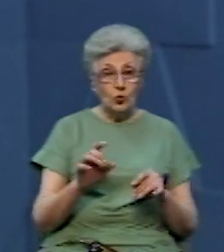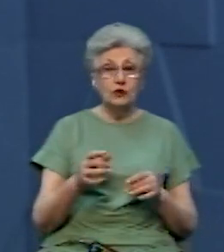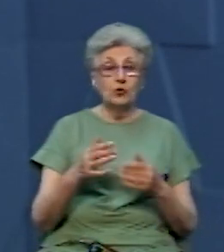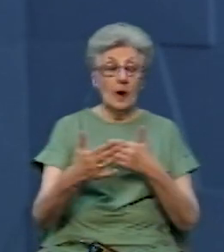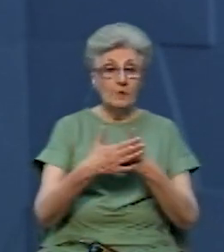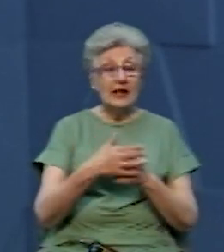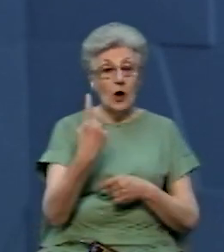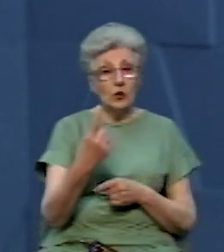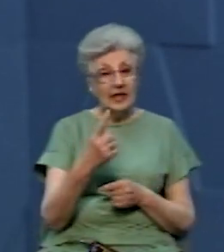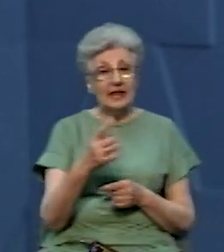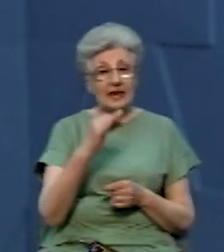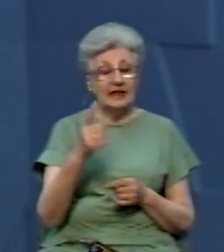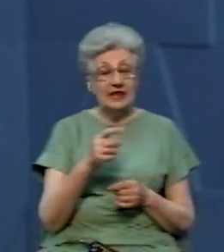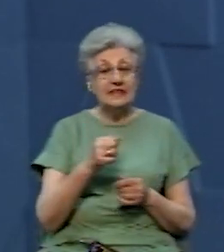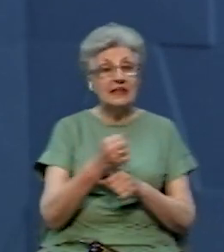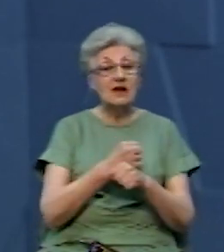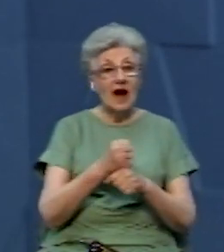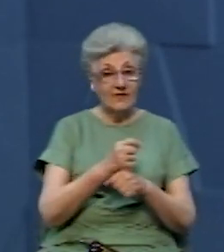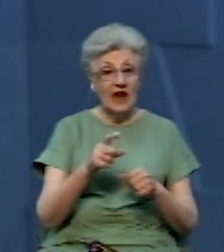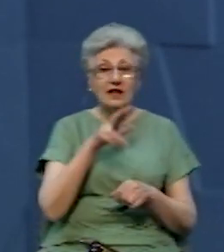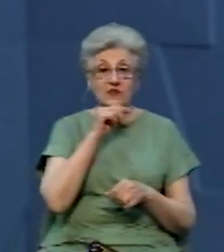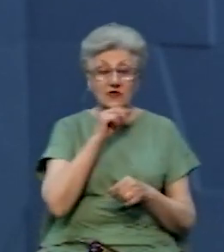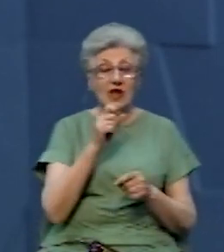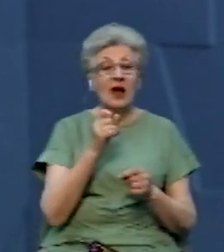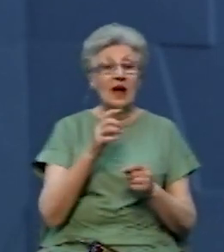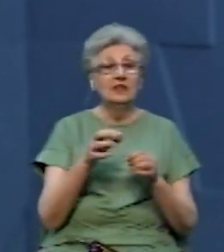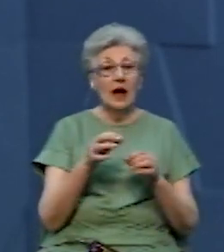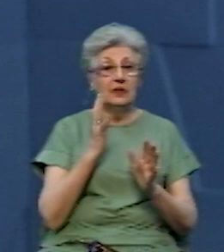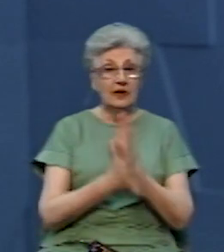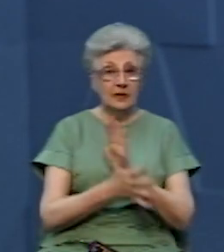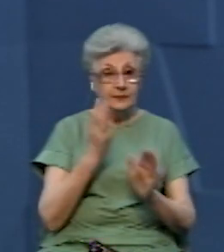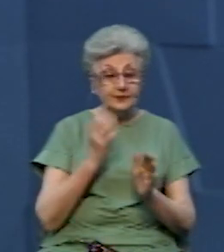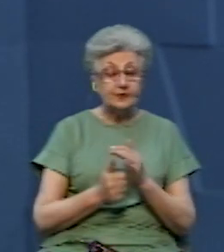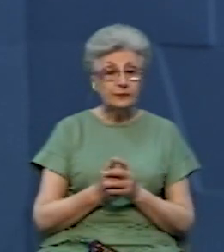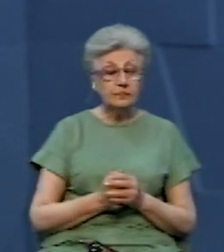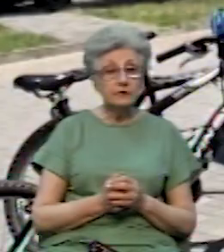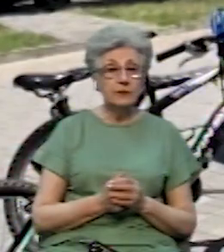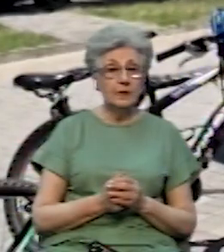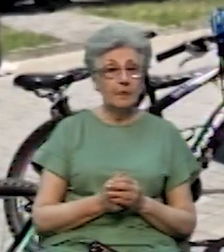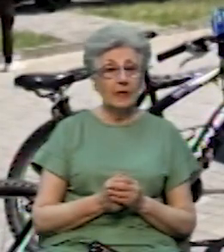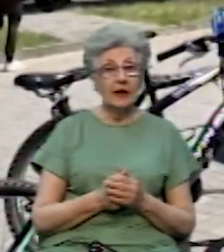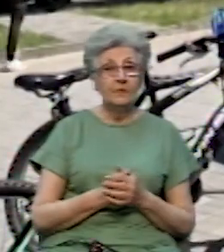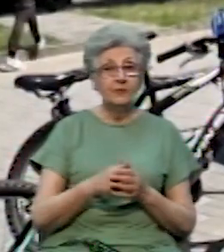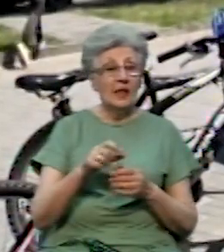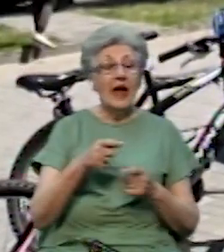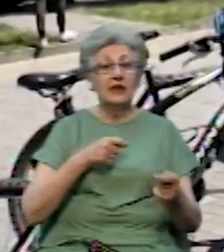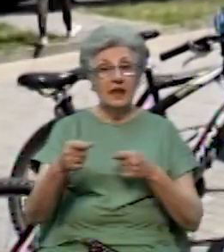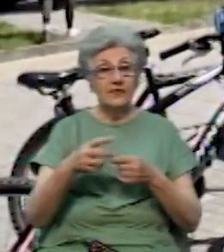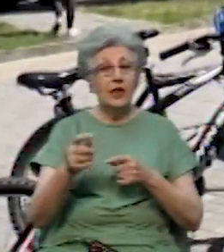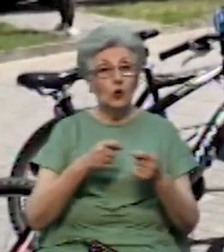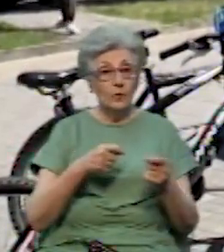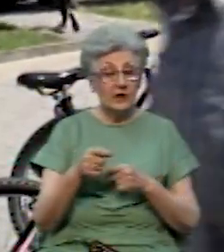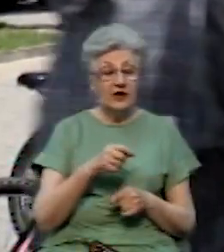кав'ярень на проспекті Незалежності у Чернівцях вимагає управління контролю за благоустроєм. Керівник управління Ярослав